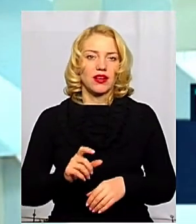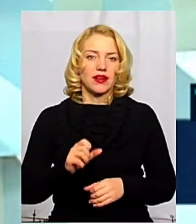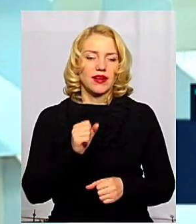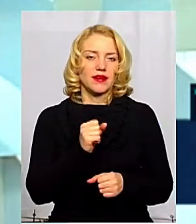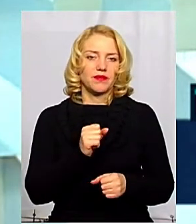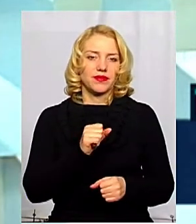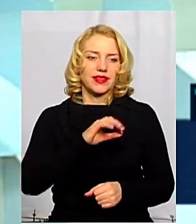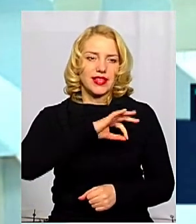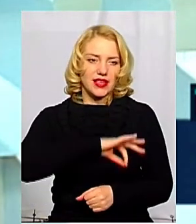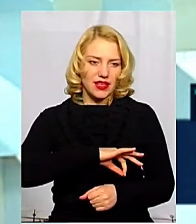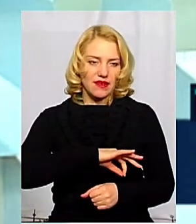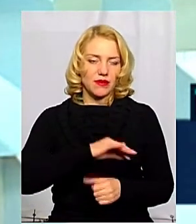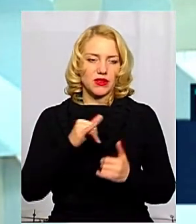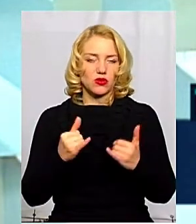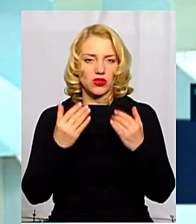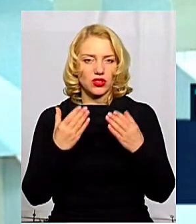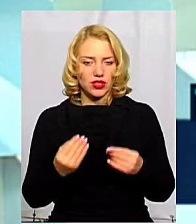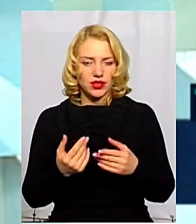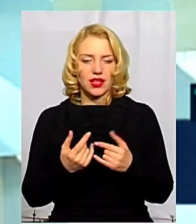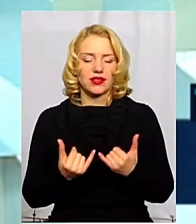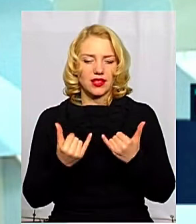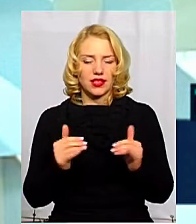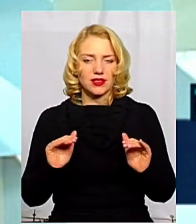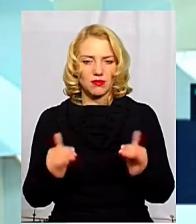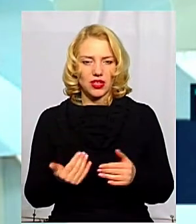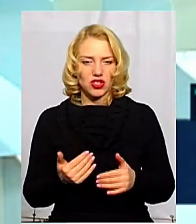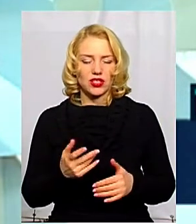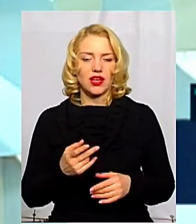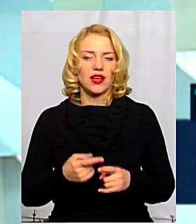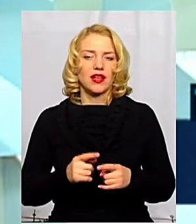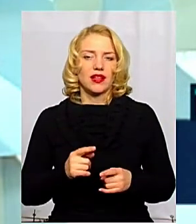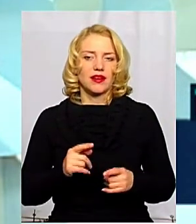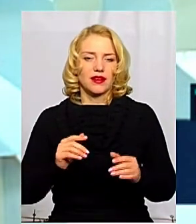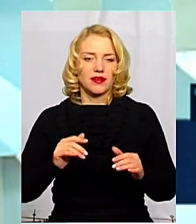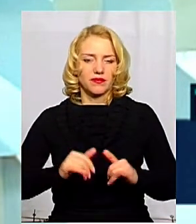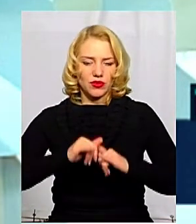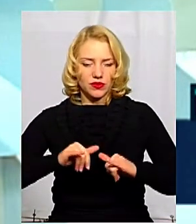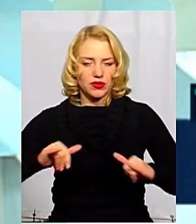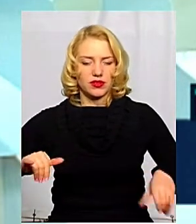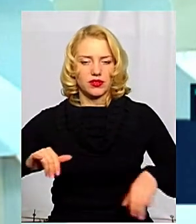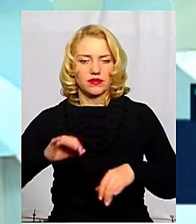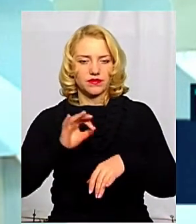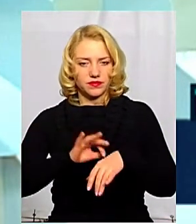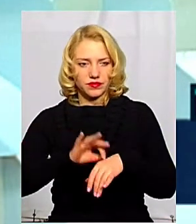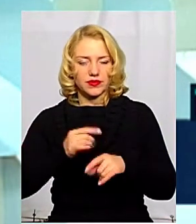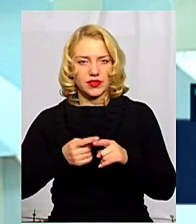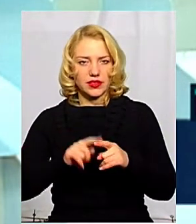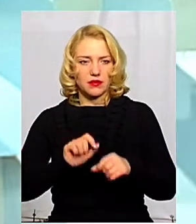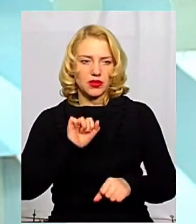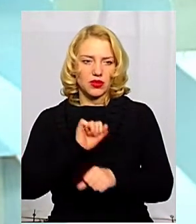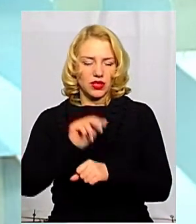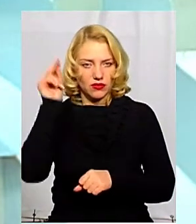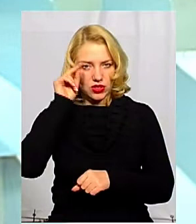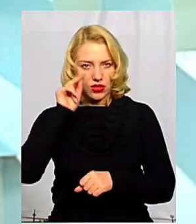на сьогоднішній день для зменшення інтенсивності епідемічного процесу є призупинення навчального